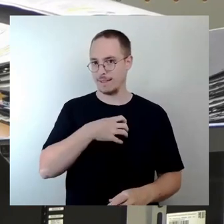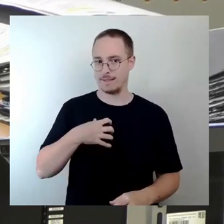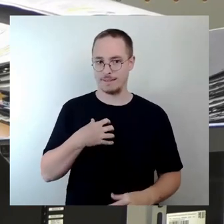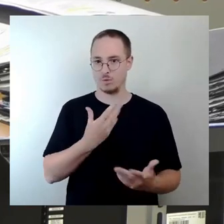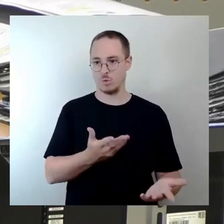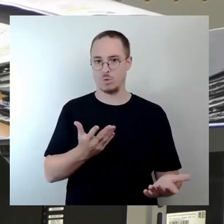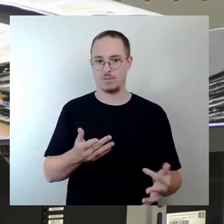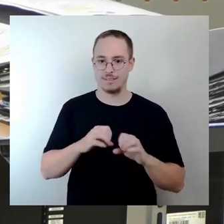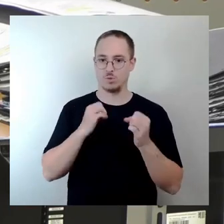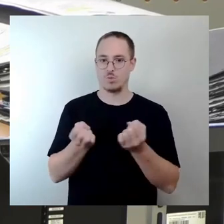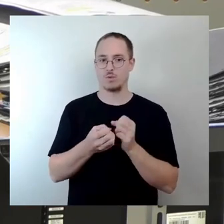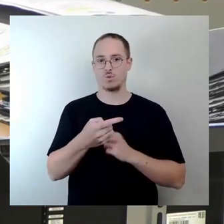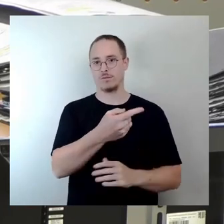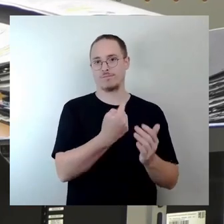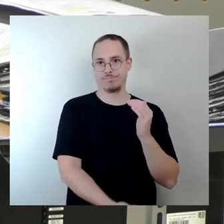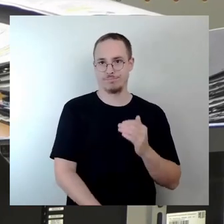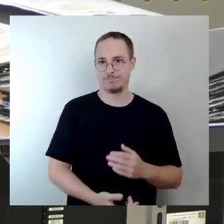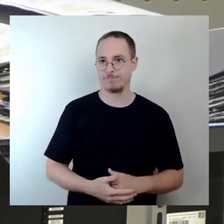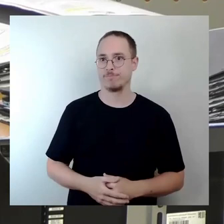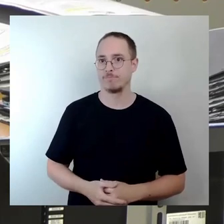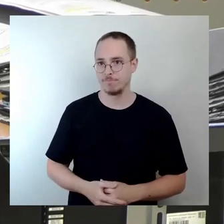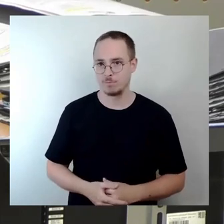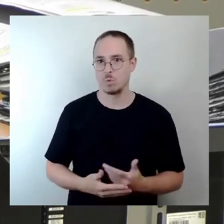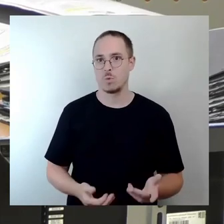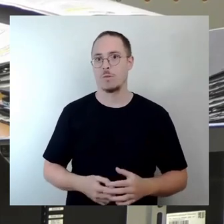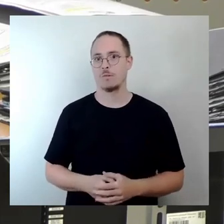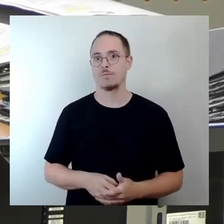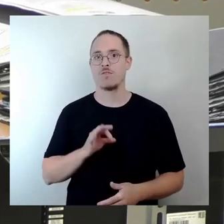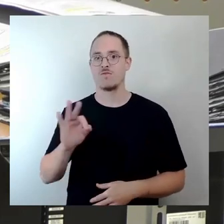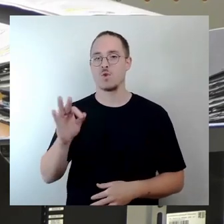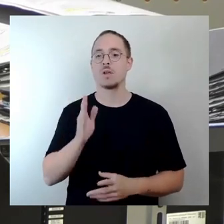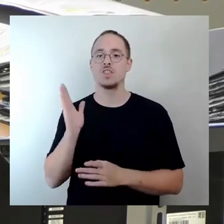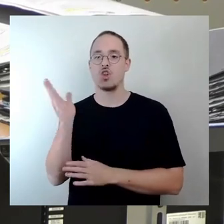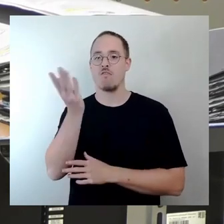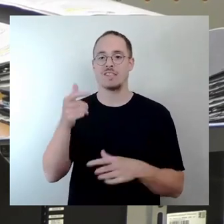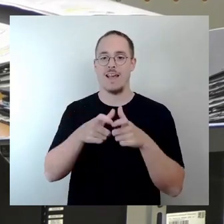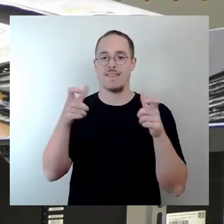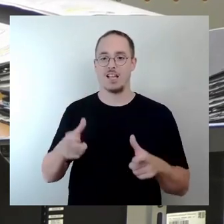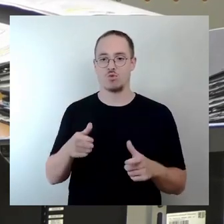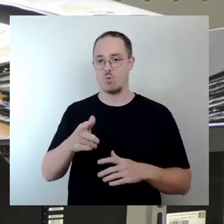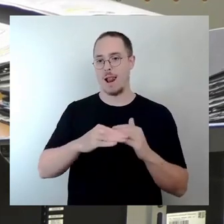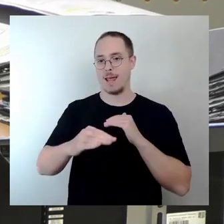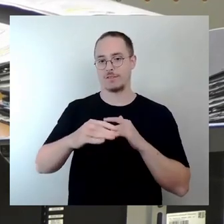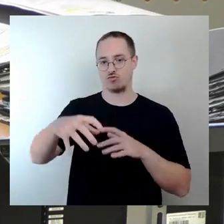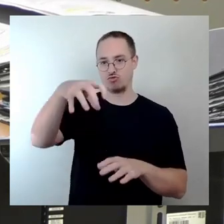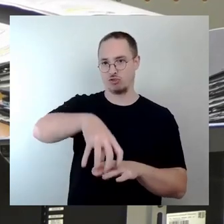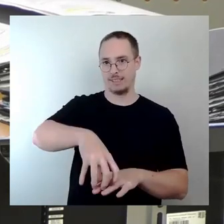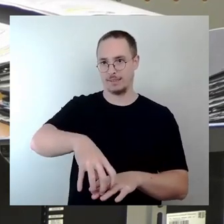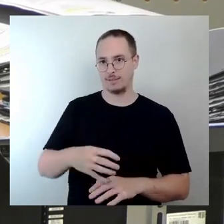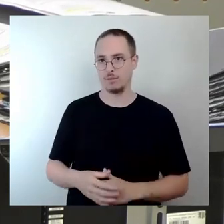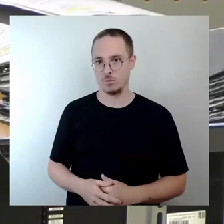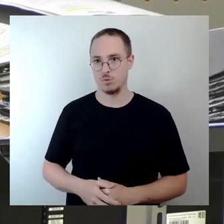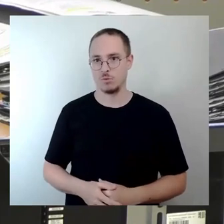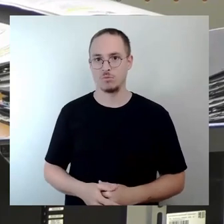gescheitert ist, und zwar für die am Land stehenden Serviceeinrichtungen. So, und das dem Herrn Riedel hier zur Last zu legen, ist aus meiner Sicht eine